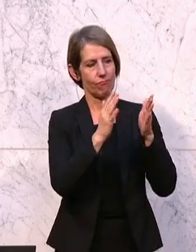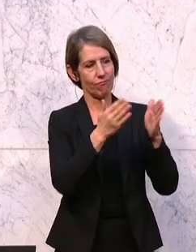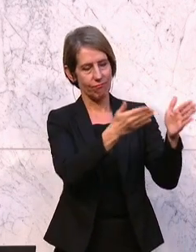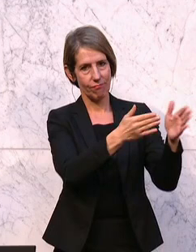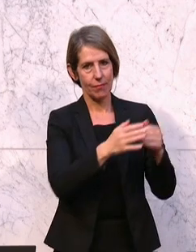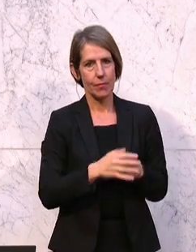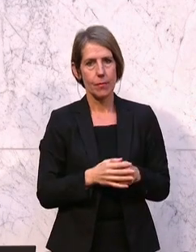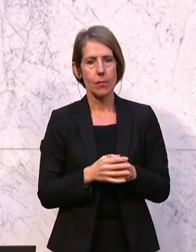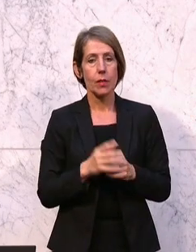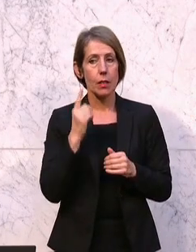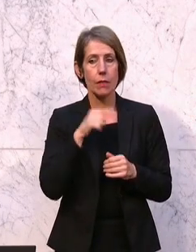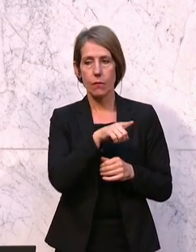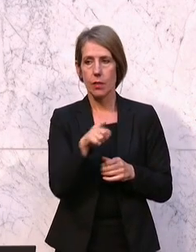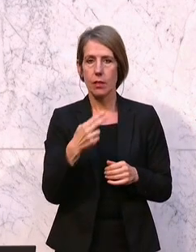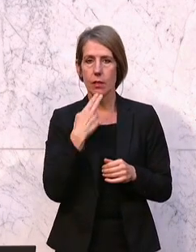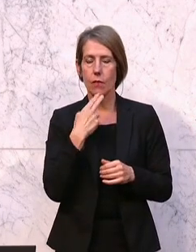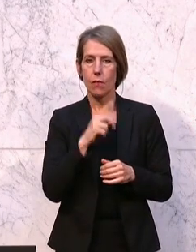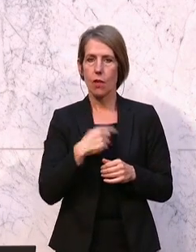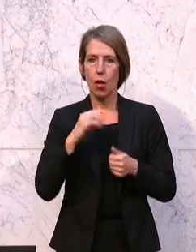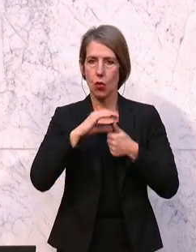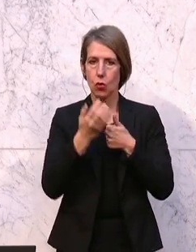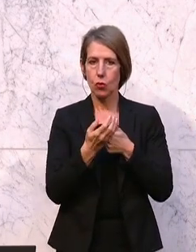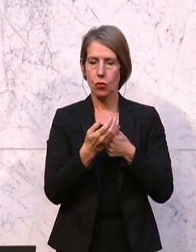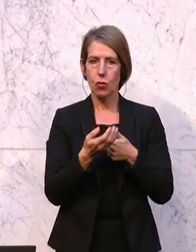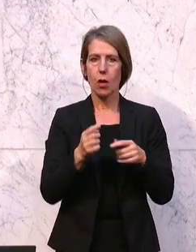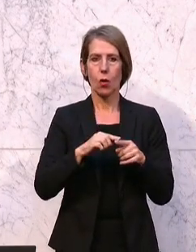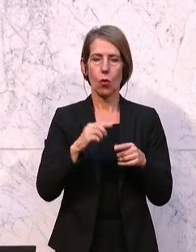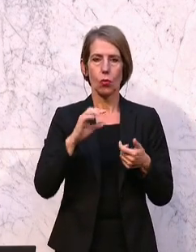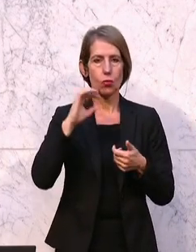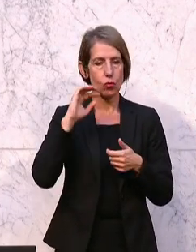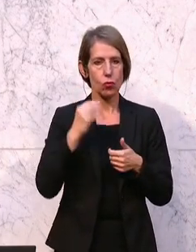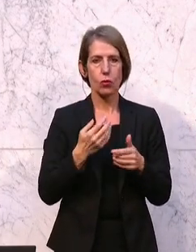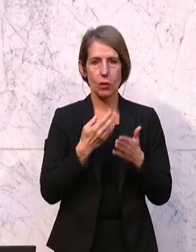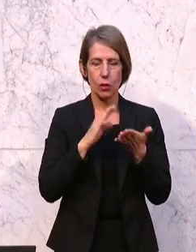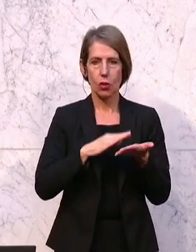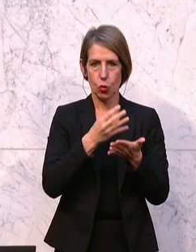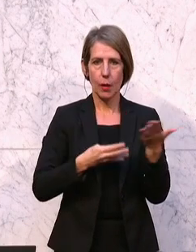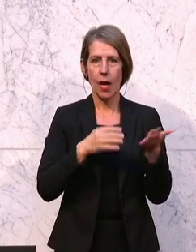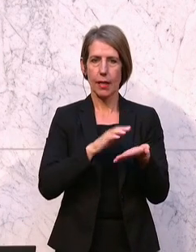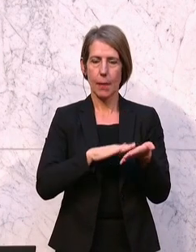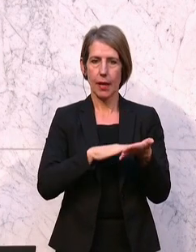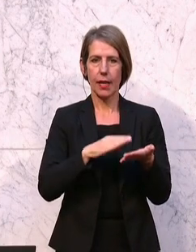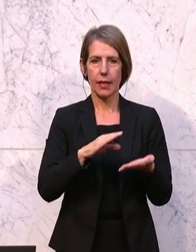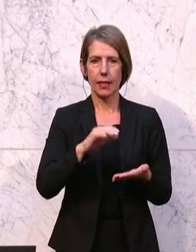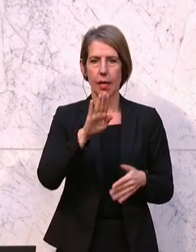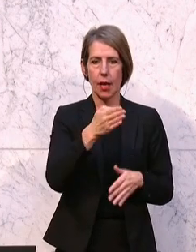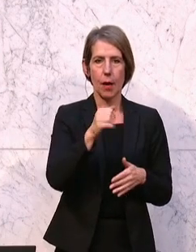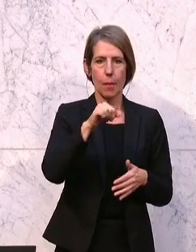Wissen Sie, wer unsere Kultur und Sprache in Kärnten geprägt hat? Bachmann, Preisträgerinnen und